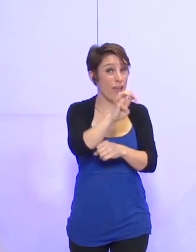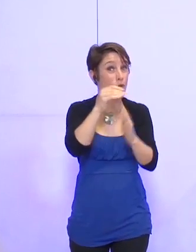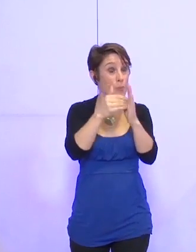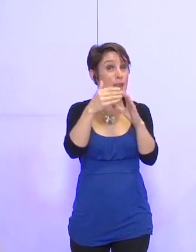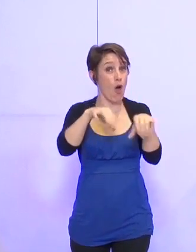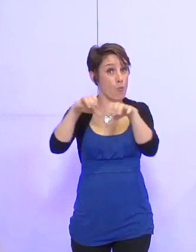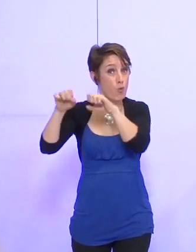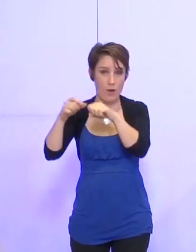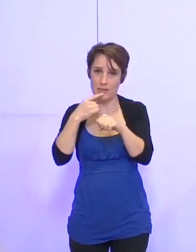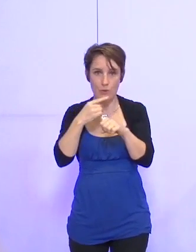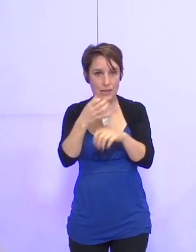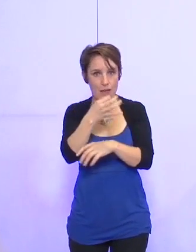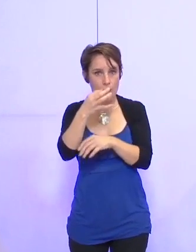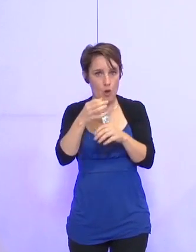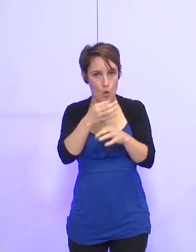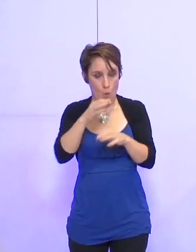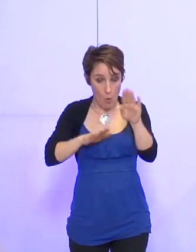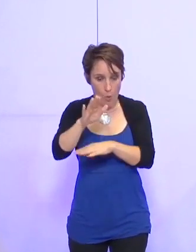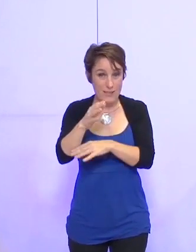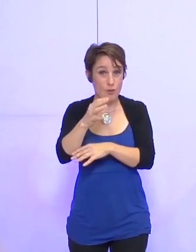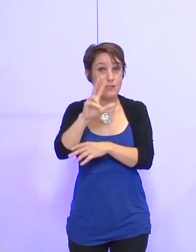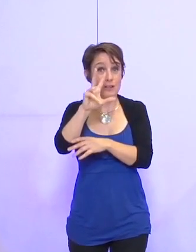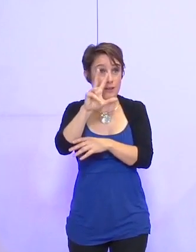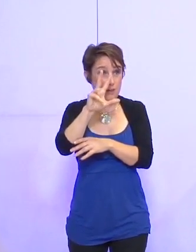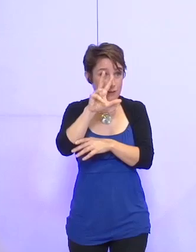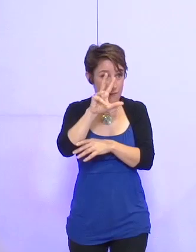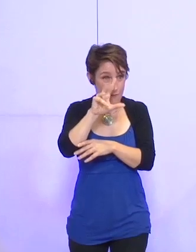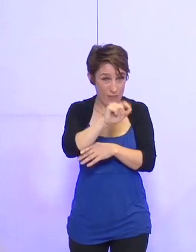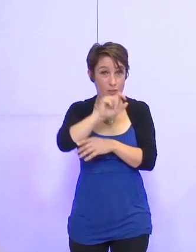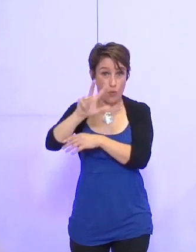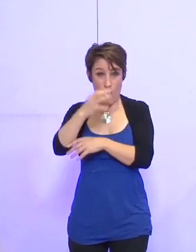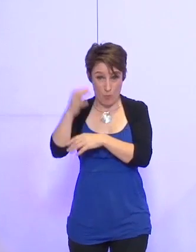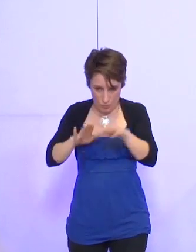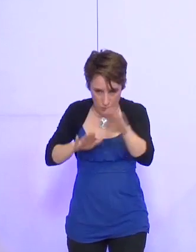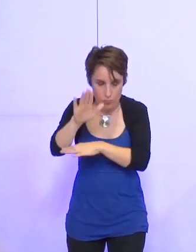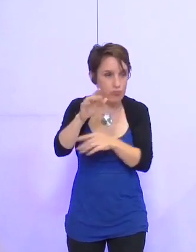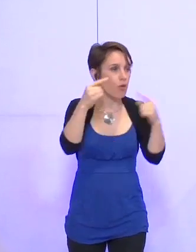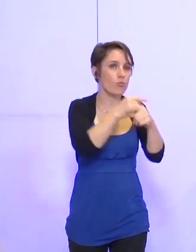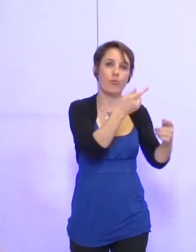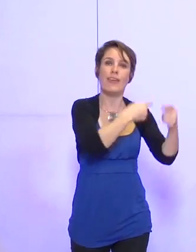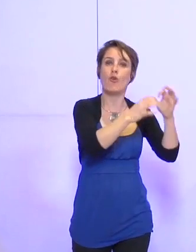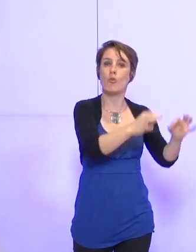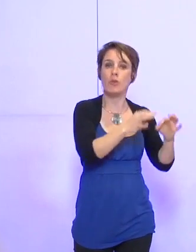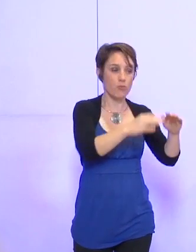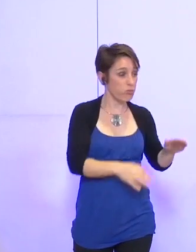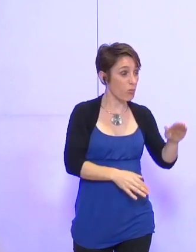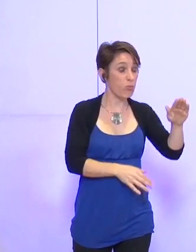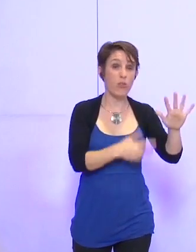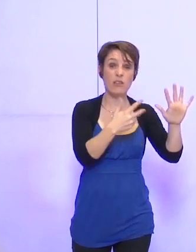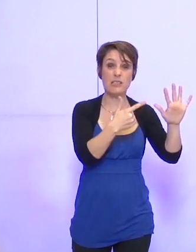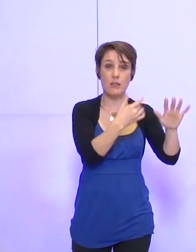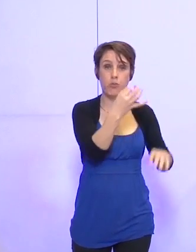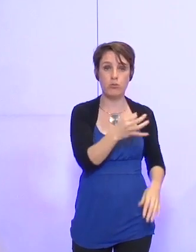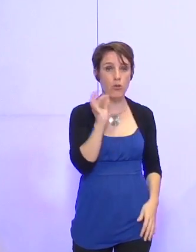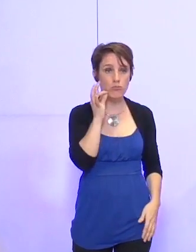croissance de 23 % pendant que l'emploi traditionnel n'augmentait que de 7 %. L'économie sociale et solidaire, c'est